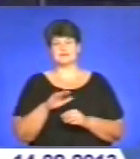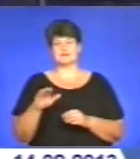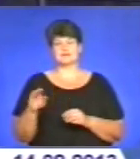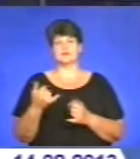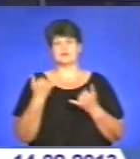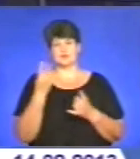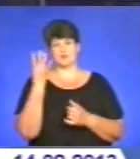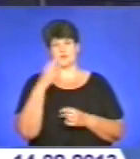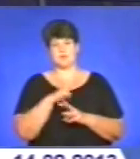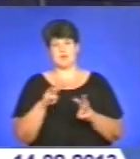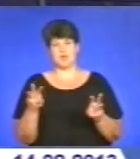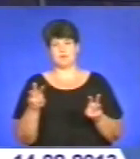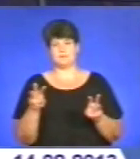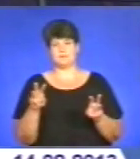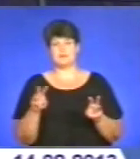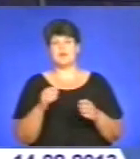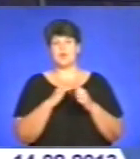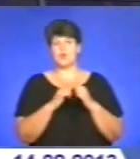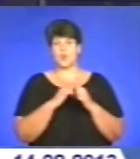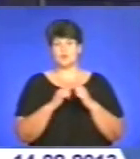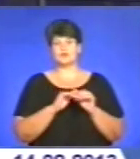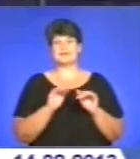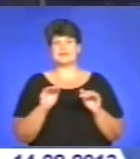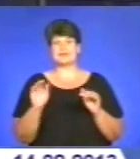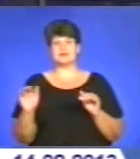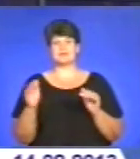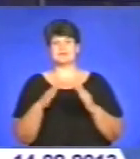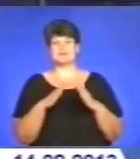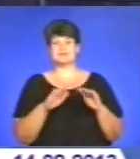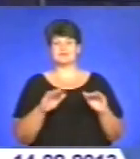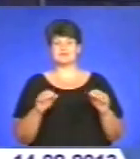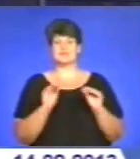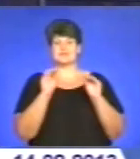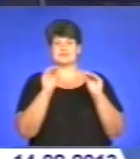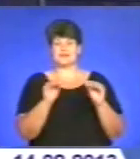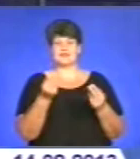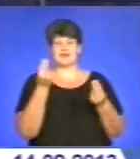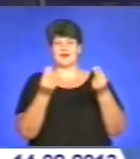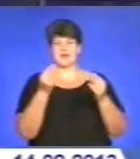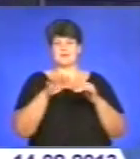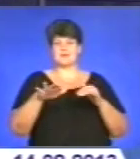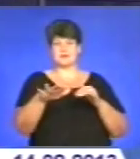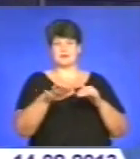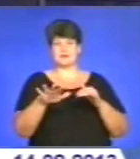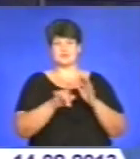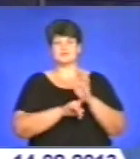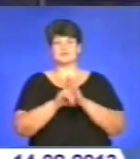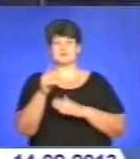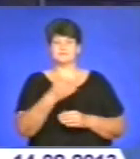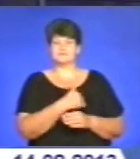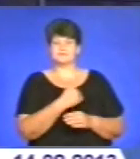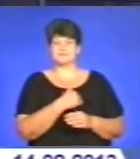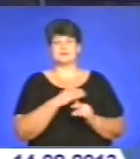мільйони. Біля кожного дитячого садочка обласного центру встановлять гральний майданчик. Розпочали ініціативу з